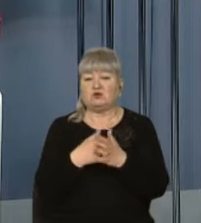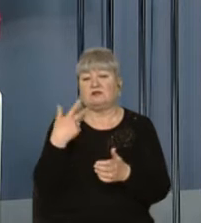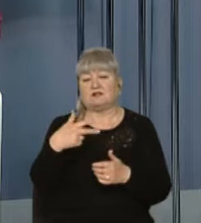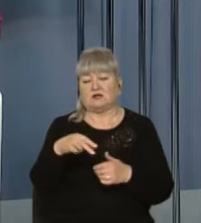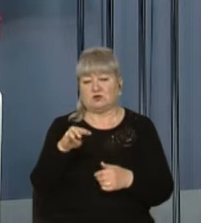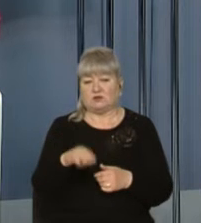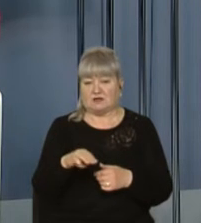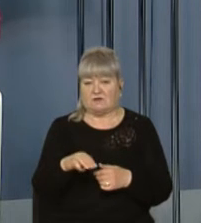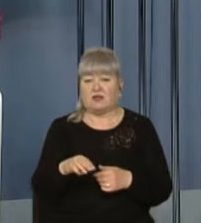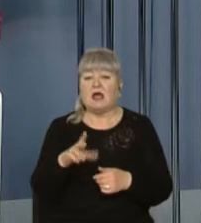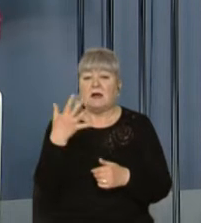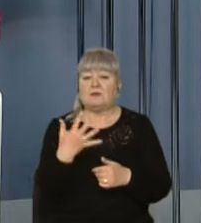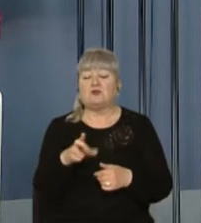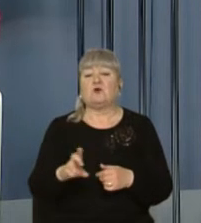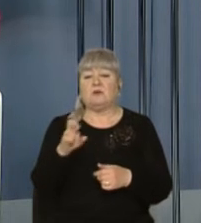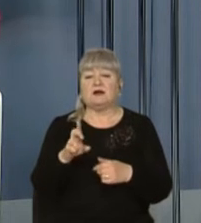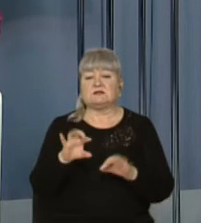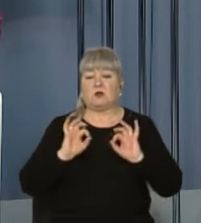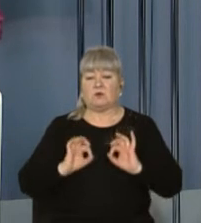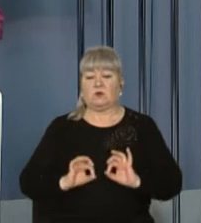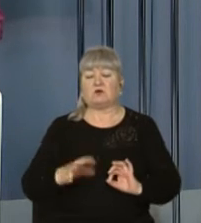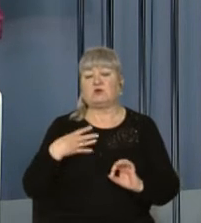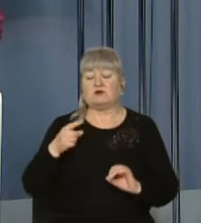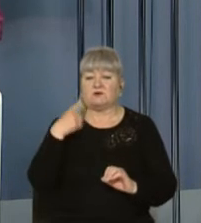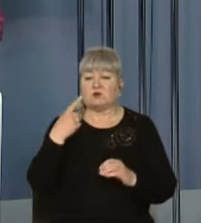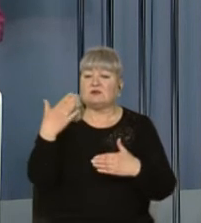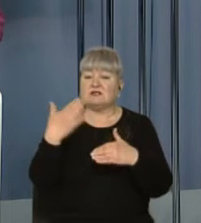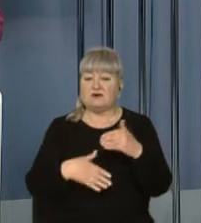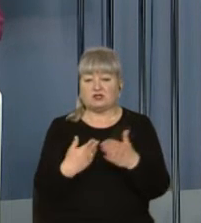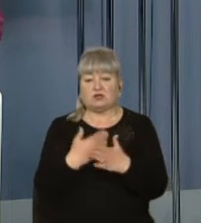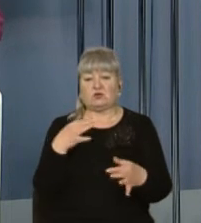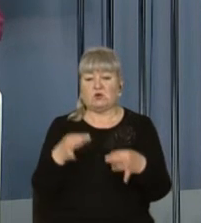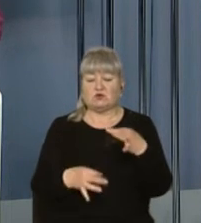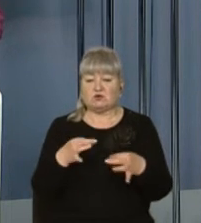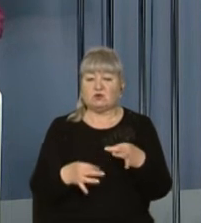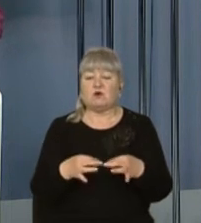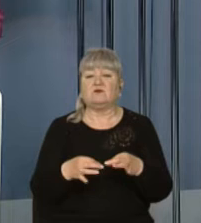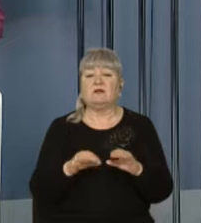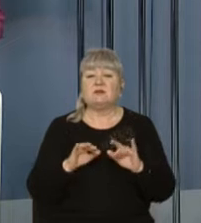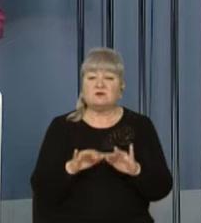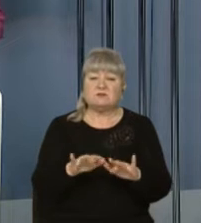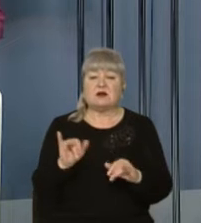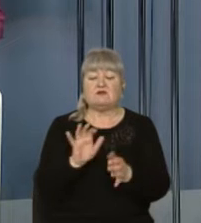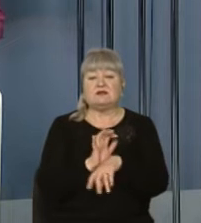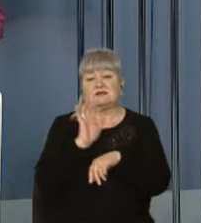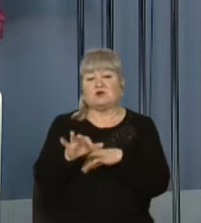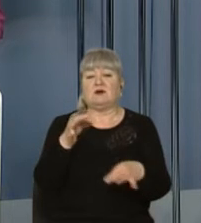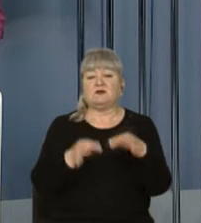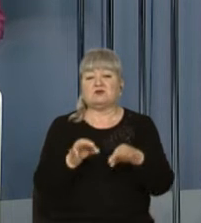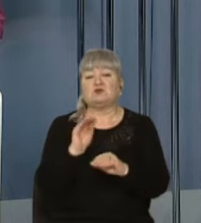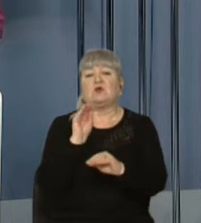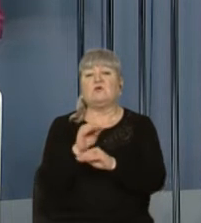травня. 5 березня у прокуратурі Львівської області завершили досудове розслідування у справі та скерували до суду